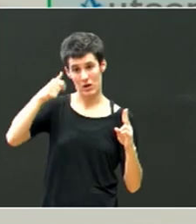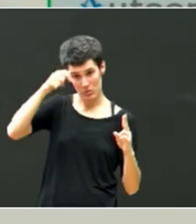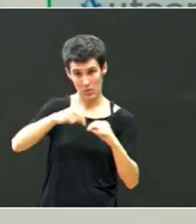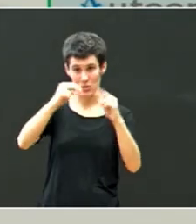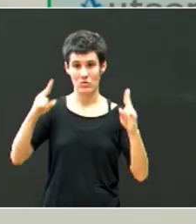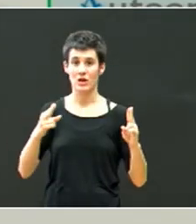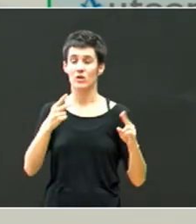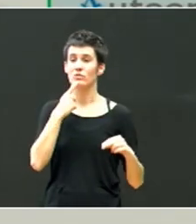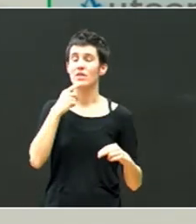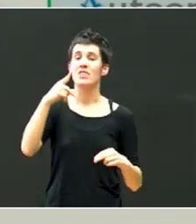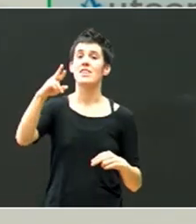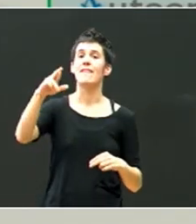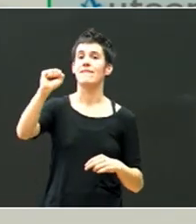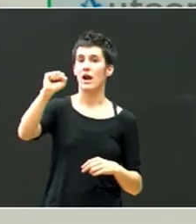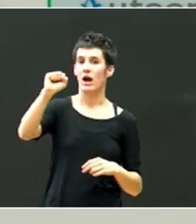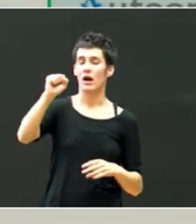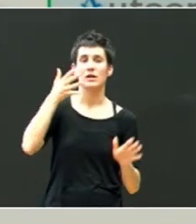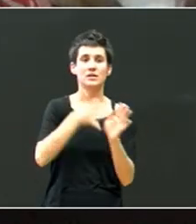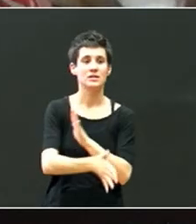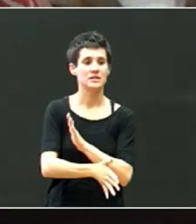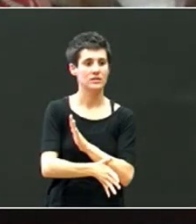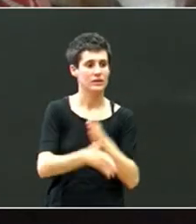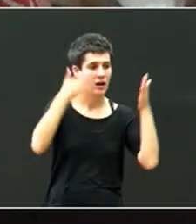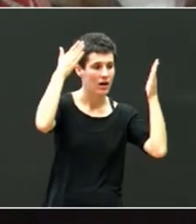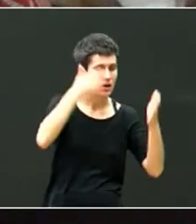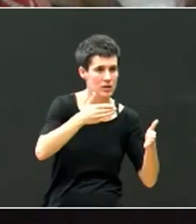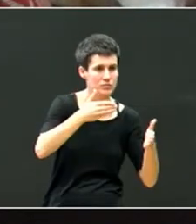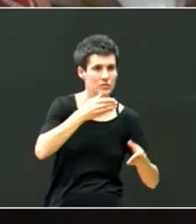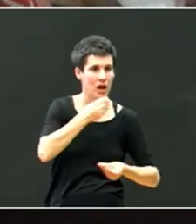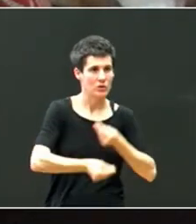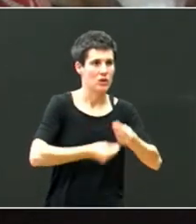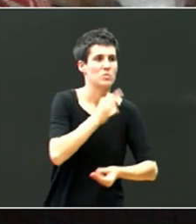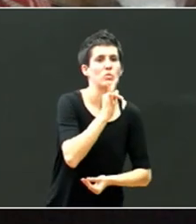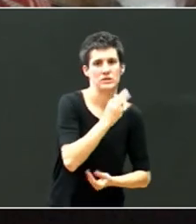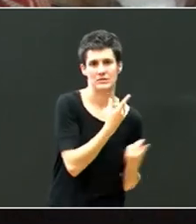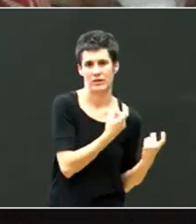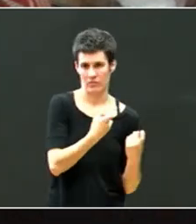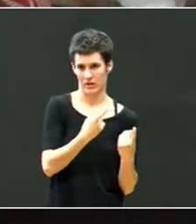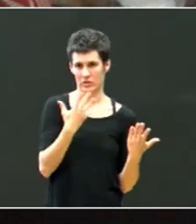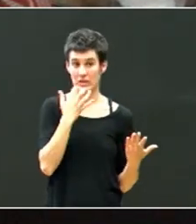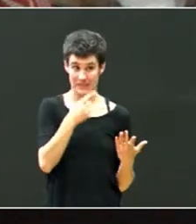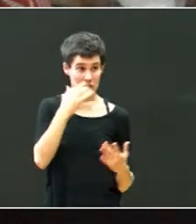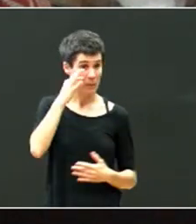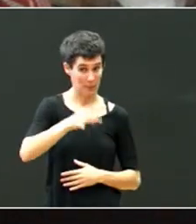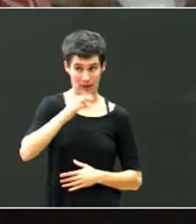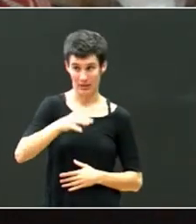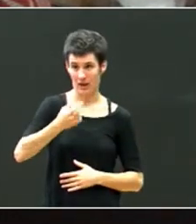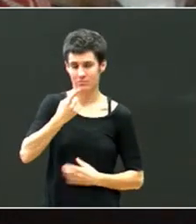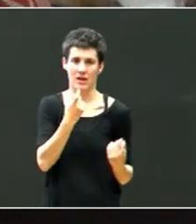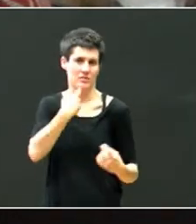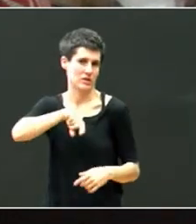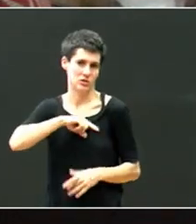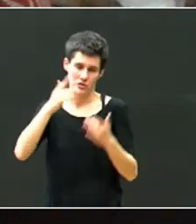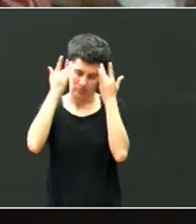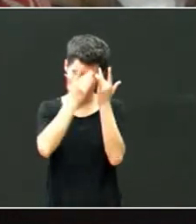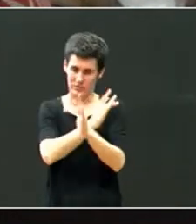bertan, ondo egitea gauzak, ez? Orduan, hori horrela bada, ba, konzientzia hartu behar dugu, eta, eta kitxo,